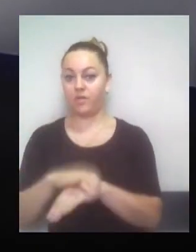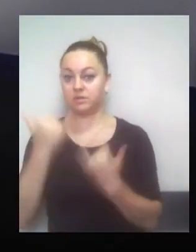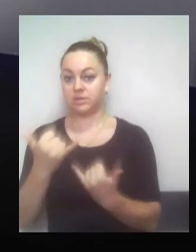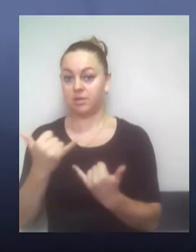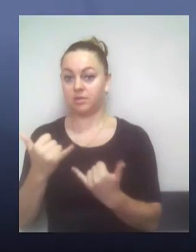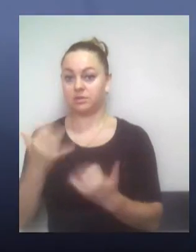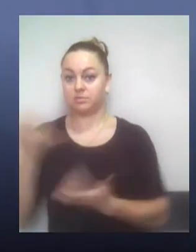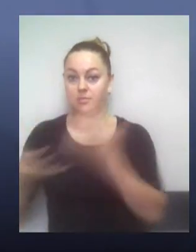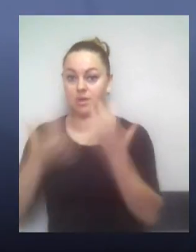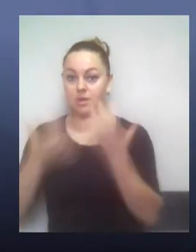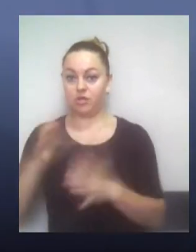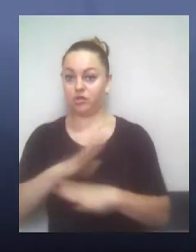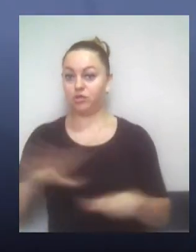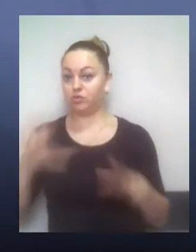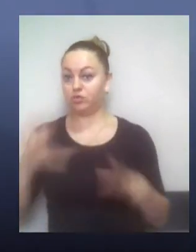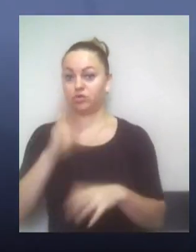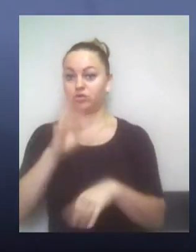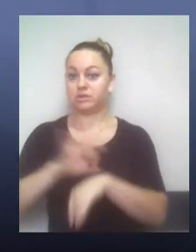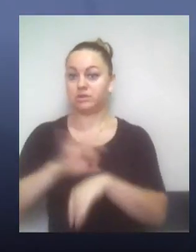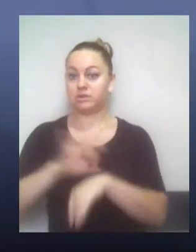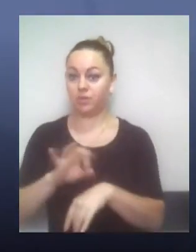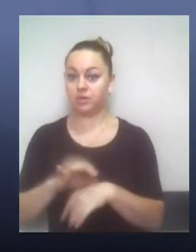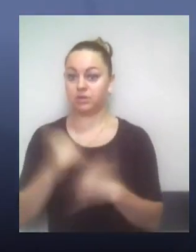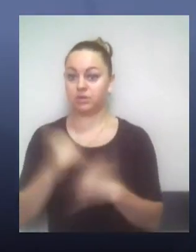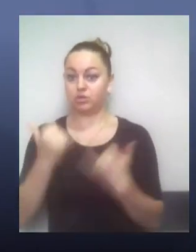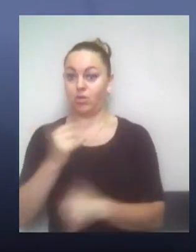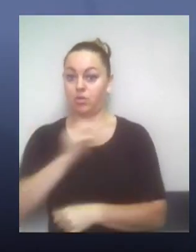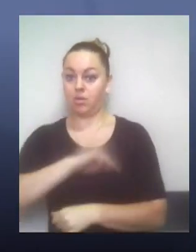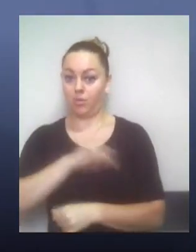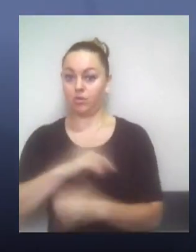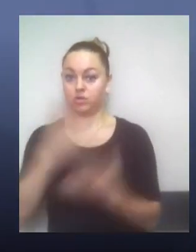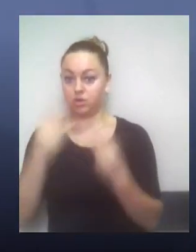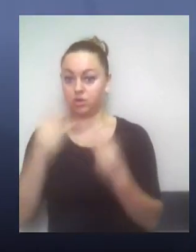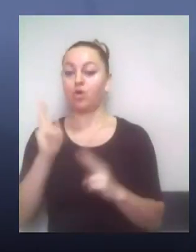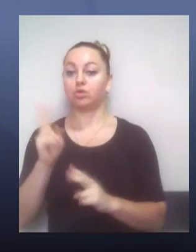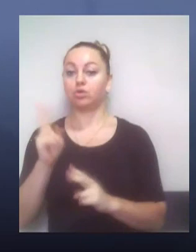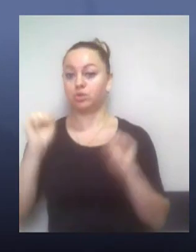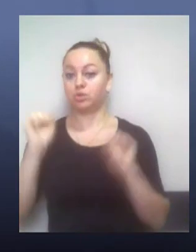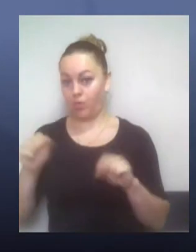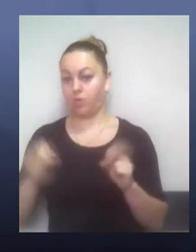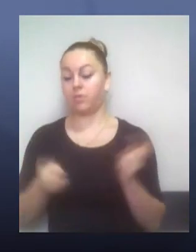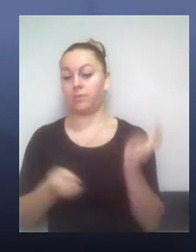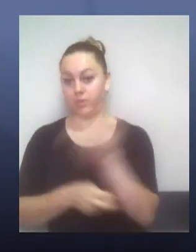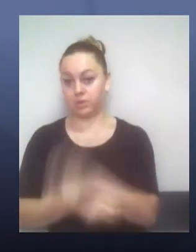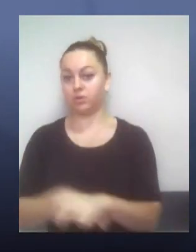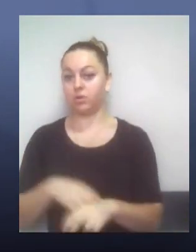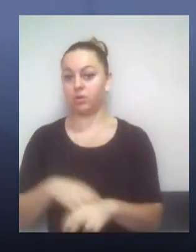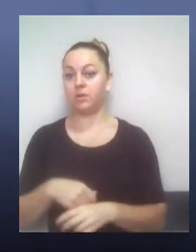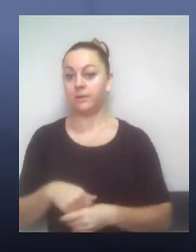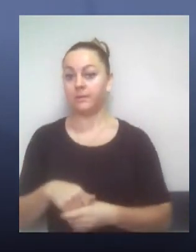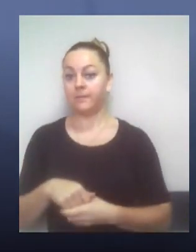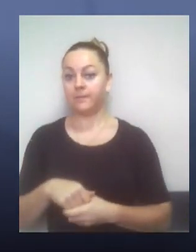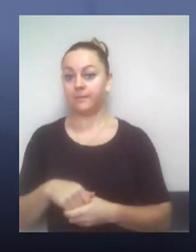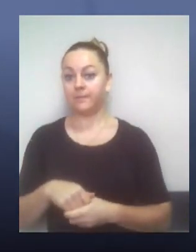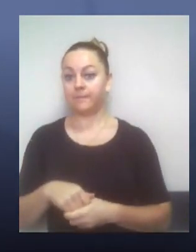неожидан, хто-то заболел, хто-то ще… Вот хто… Сьогодні рабочий день. Хто змог сьогодні, хто був. Якщо б